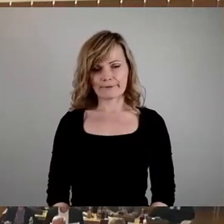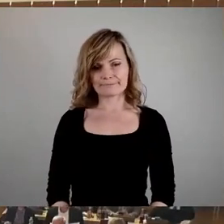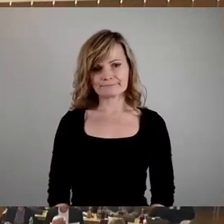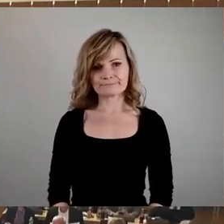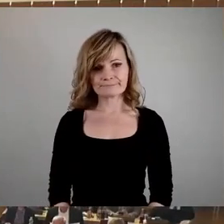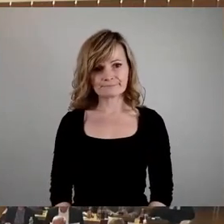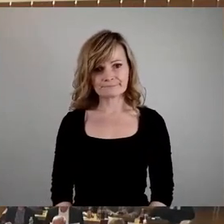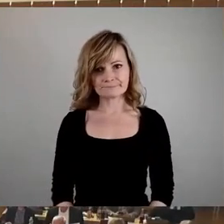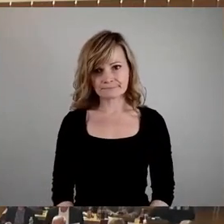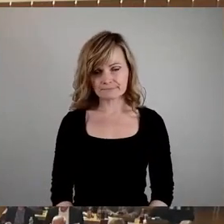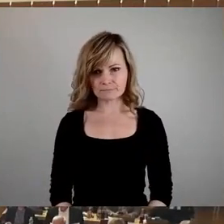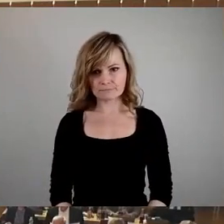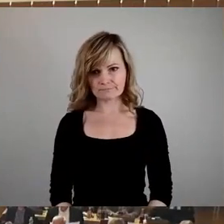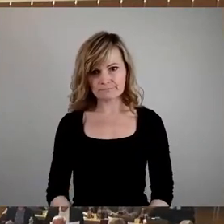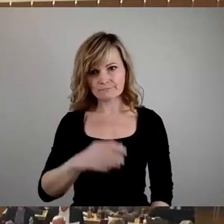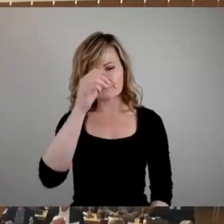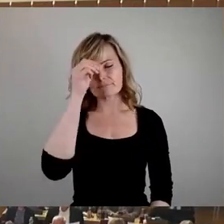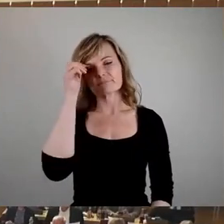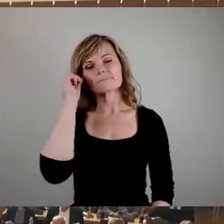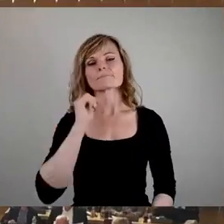So, Änderungsantrag AfD. Herr Preuer, bitte.